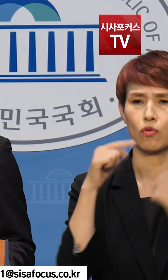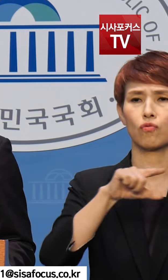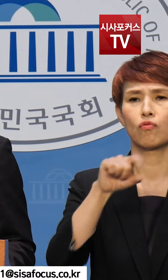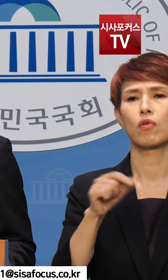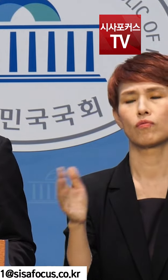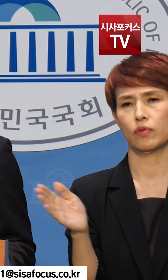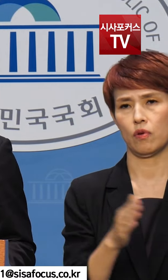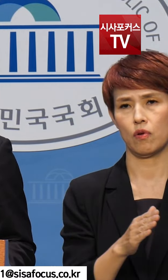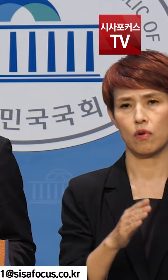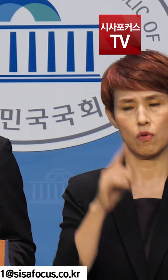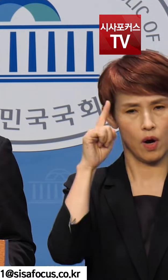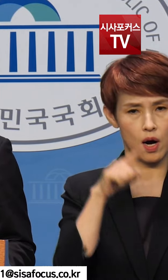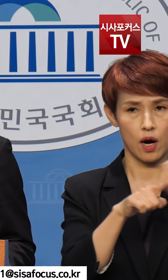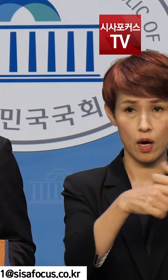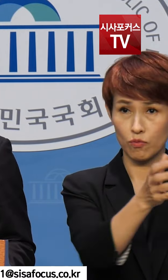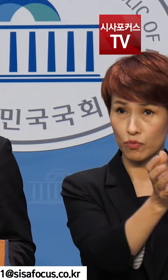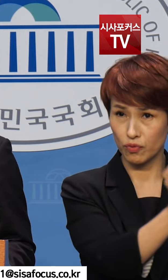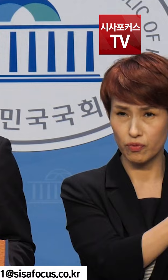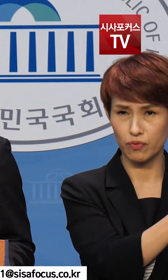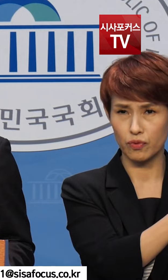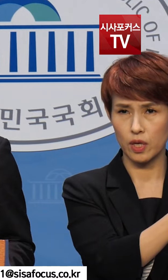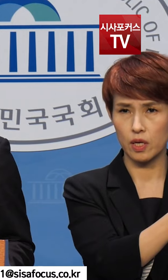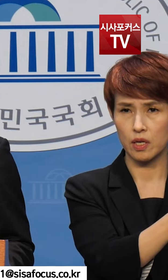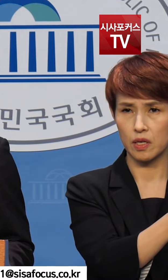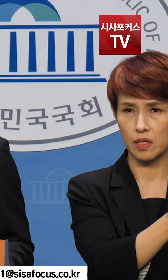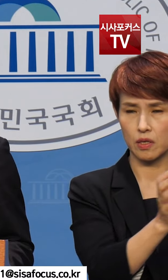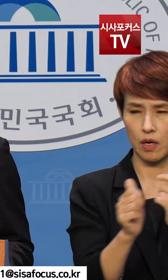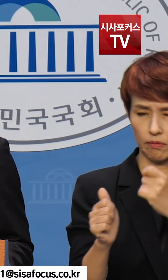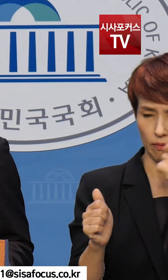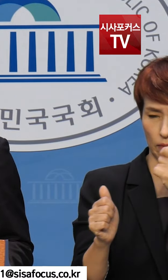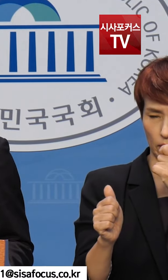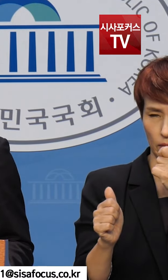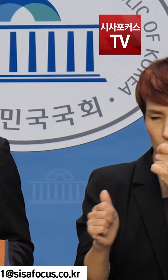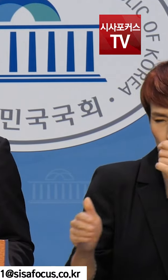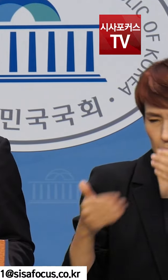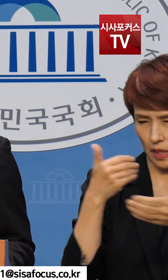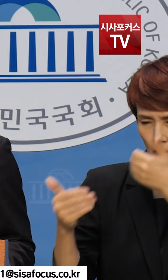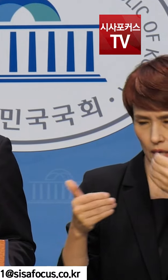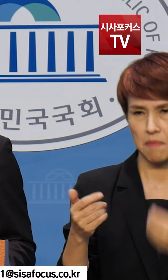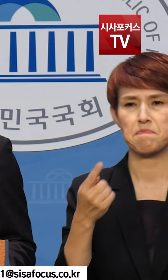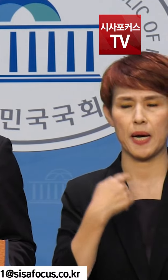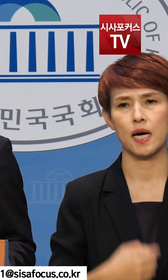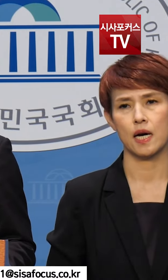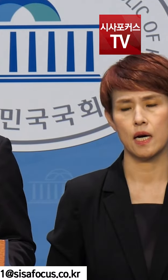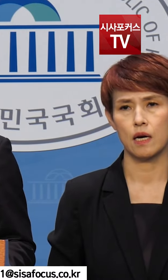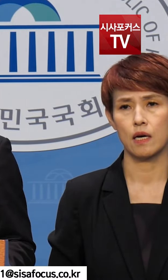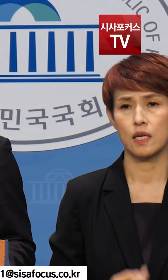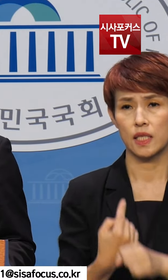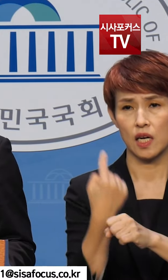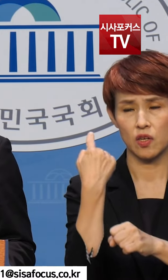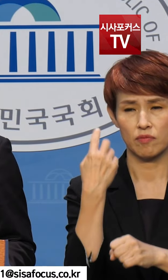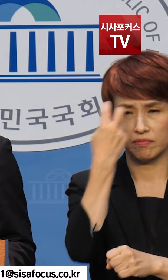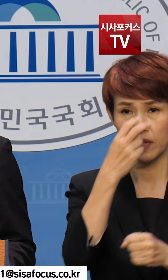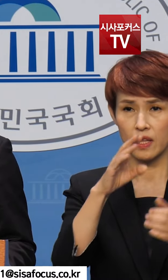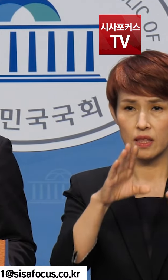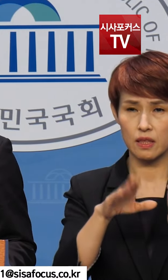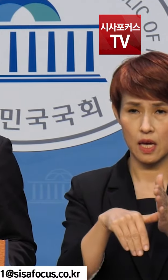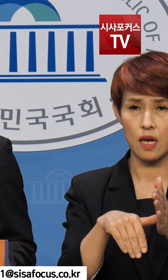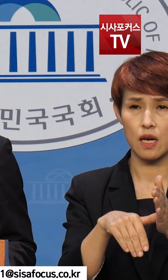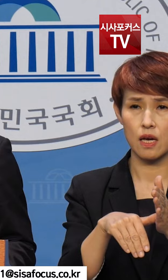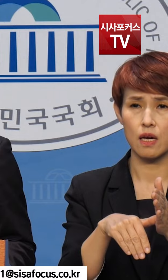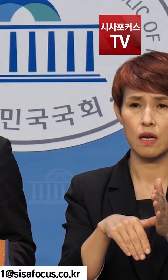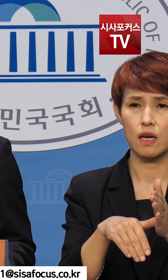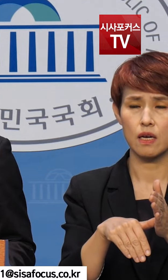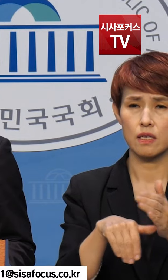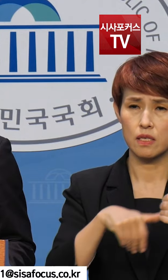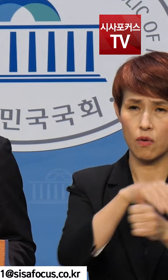과학기술정보통신부로부터 유례없는 표적감사를 당해왔습니다. 작년 국정감사 당시 논란을 기억하시는